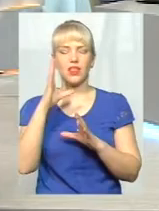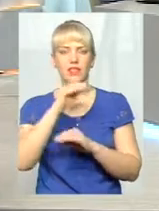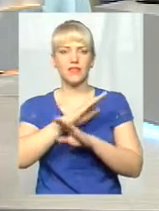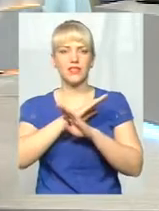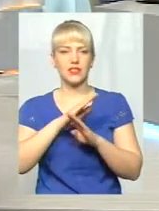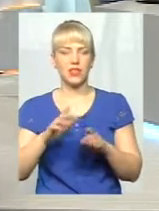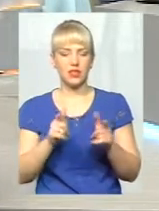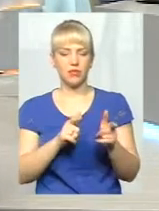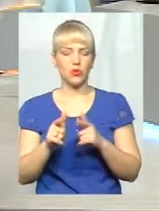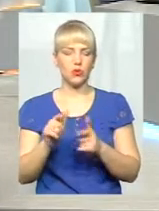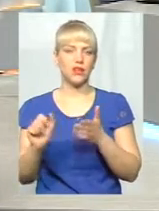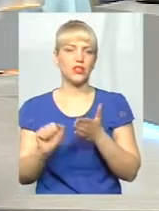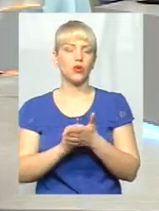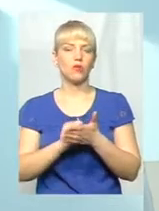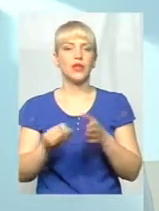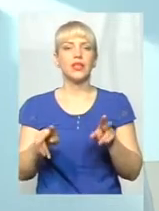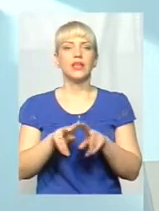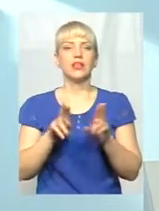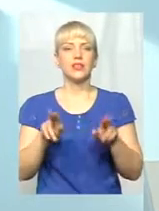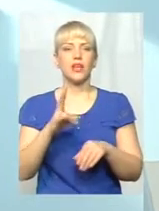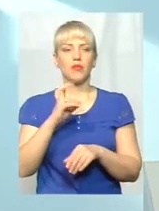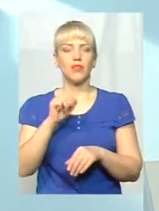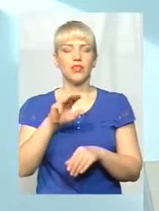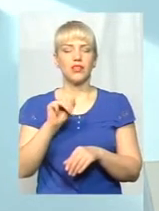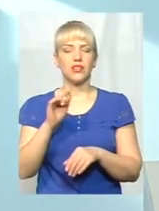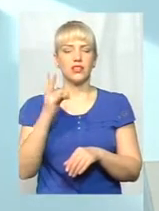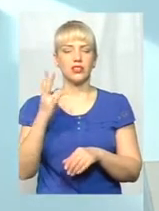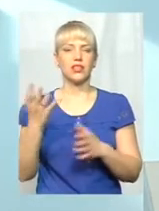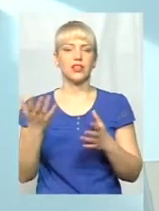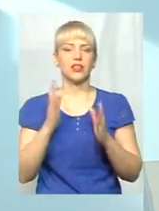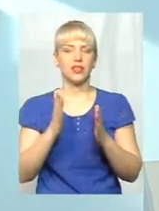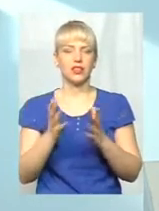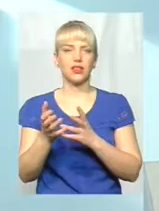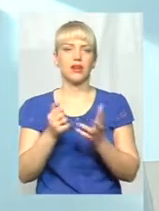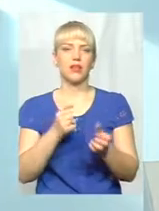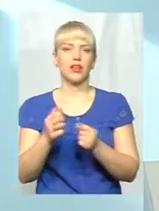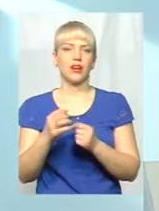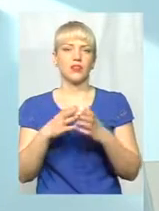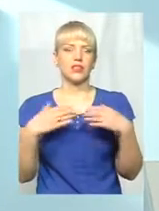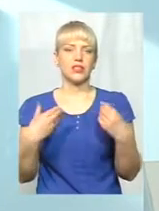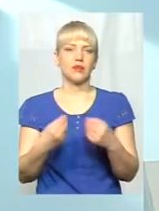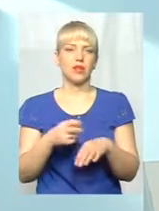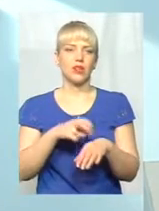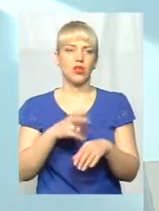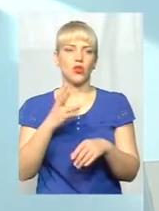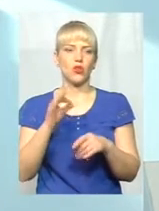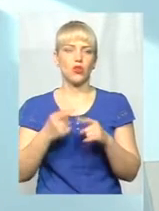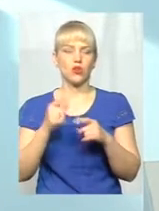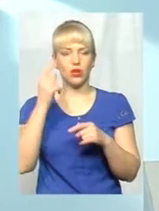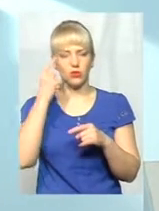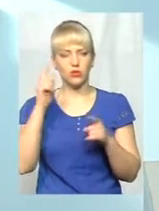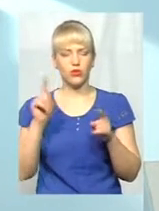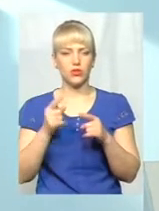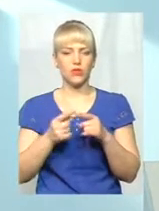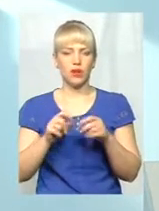документи, так само, як одні ті, що не тільки набирають сімейних лікарів, але це, я думаю, що проблема ці віршена за